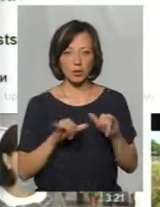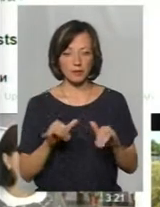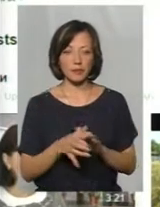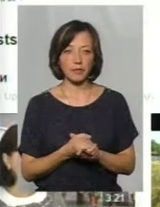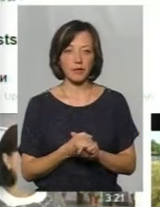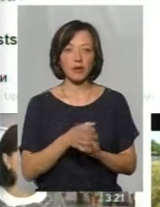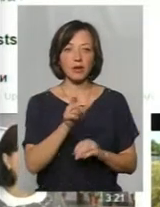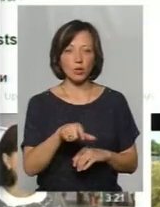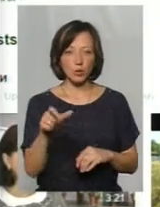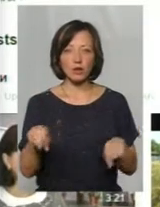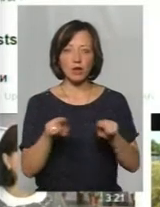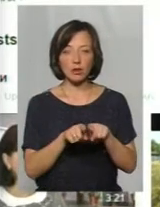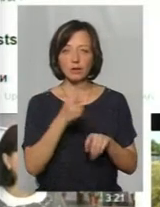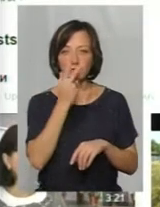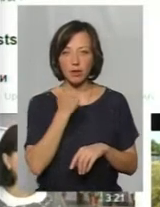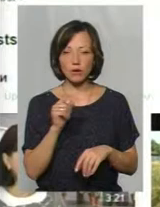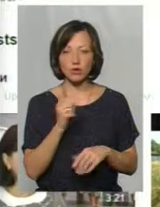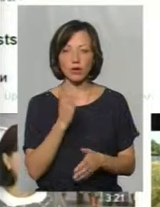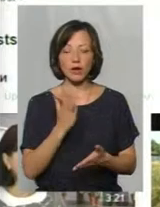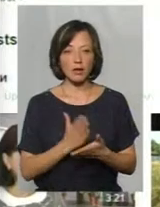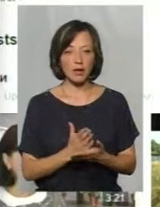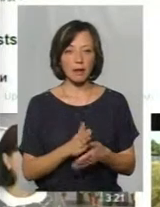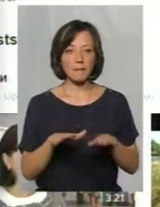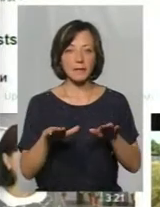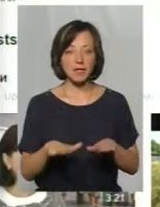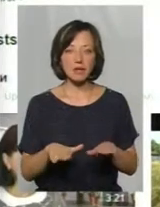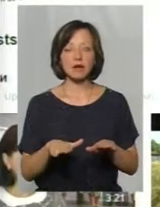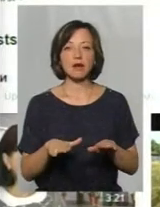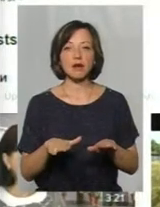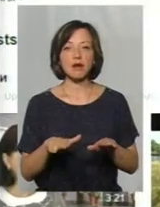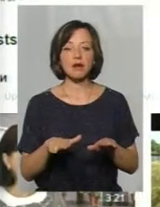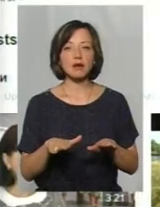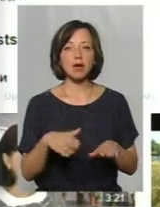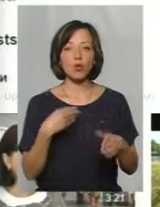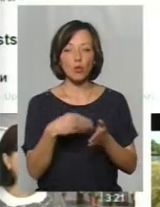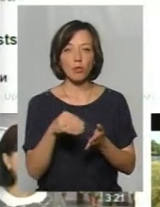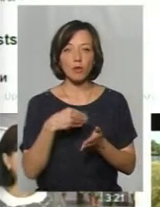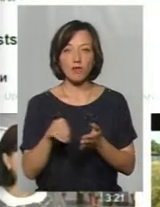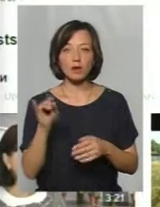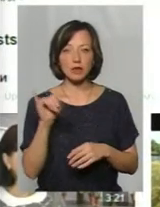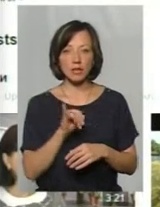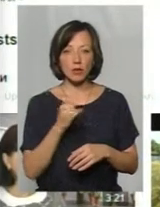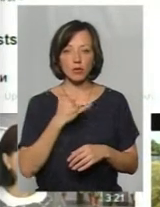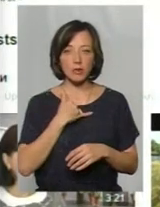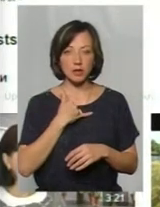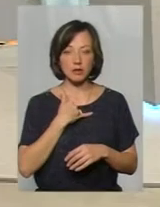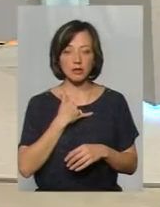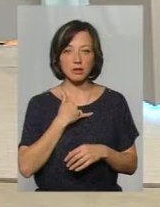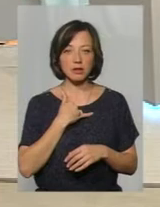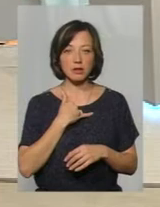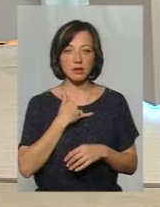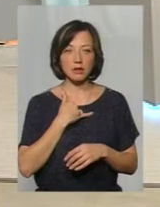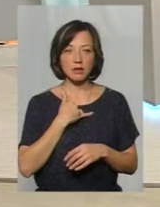люди також звикають, що є місця, де їм звично купувати. І от в мене з того,